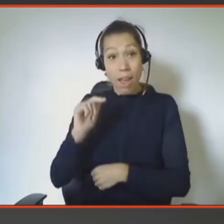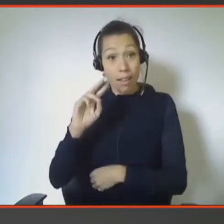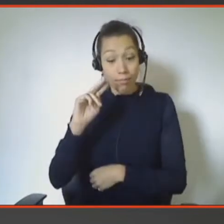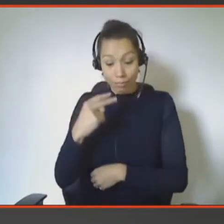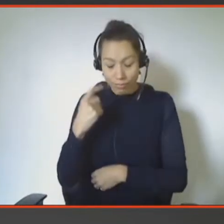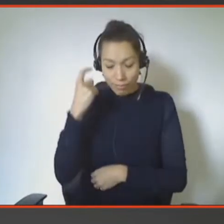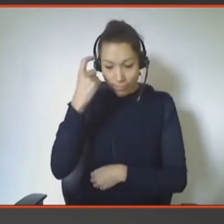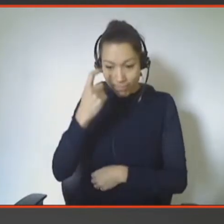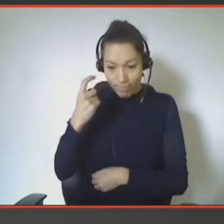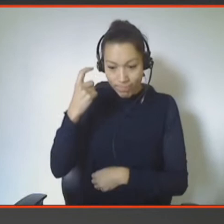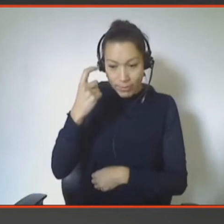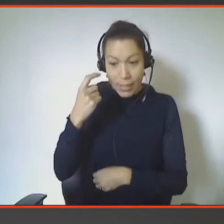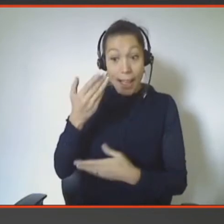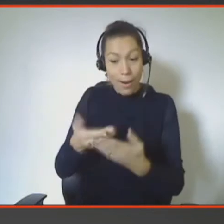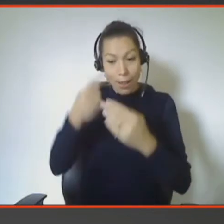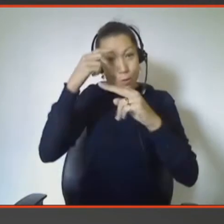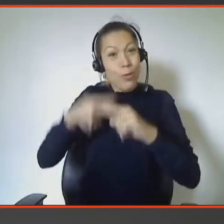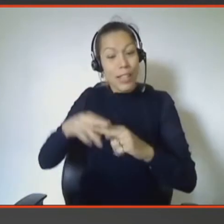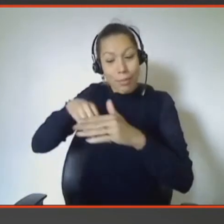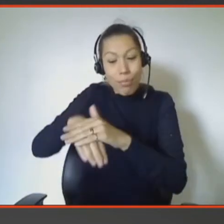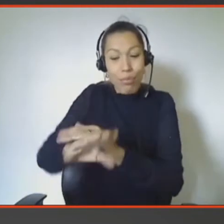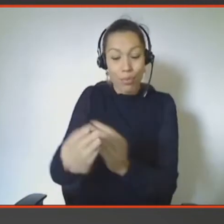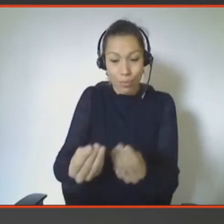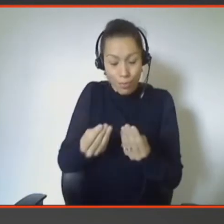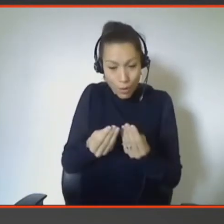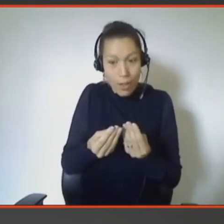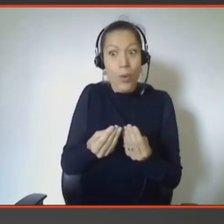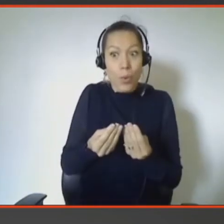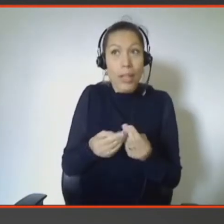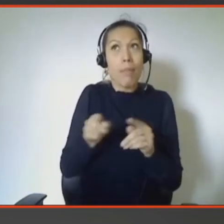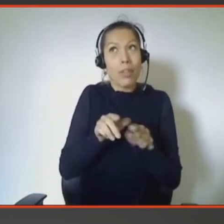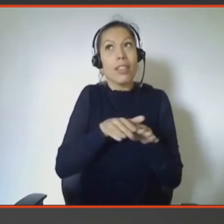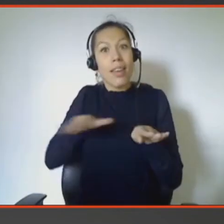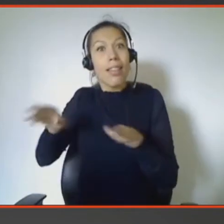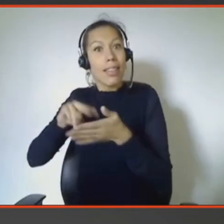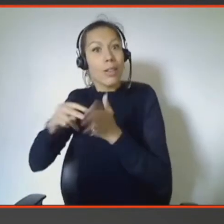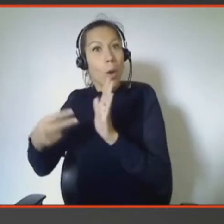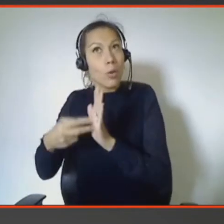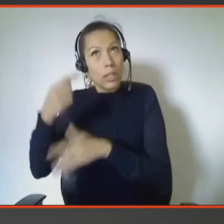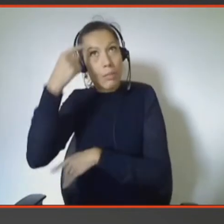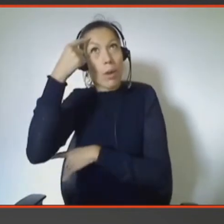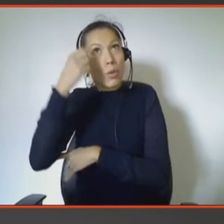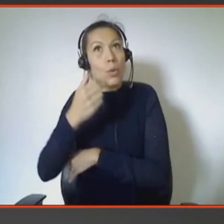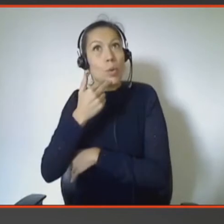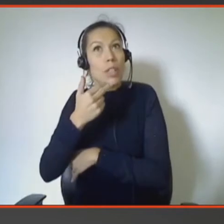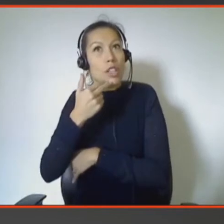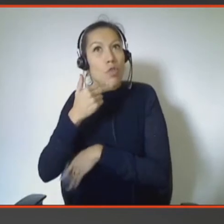les souvenirs, y eu aussi cet aspect qu'en fait, les gens commençaient à se questionner sur leur usage de la technologie.